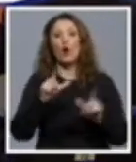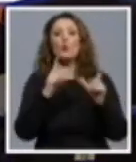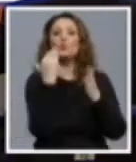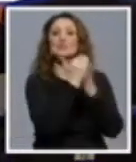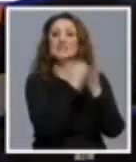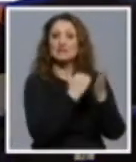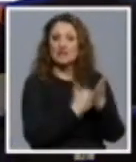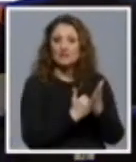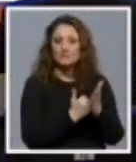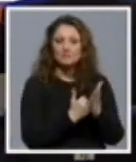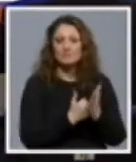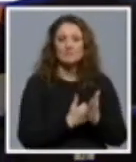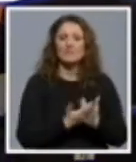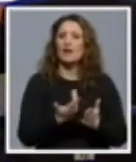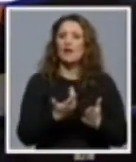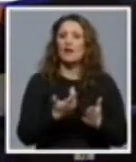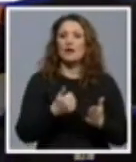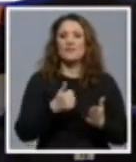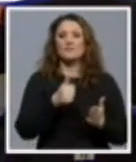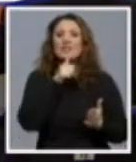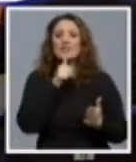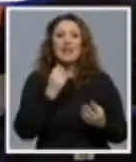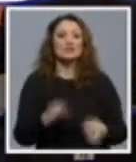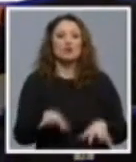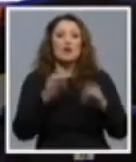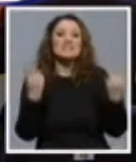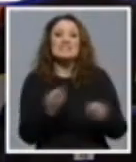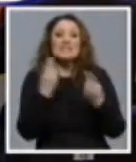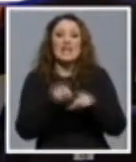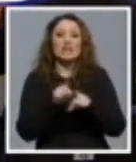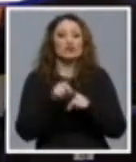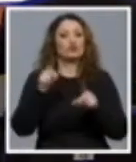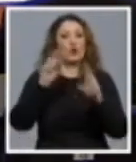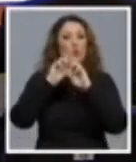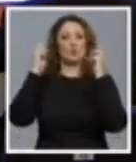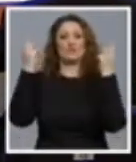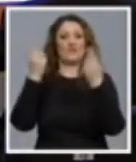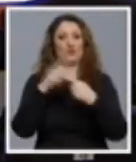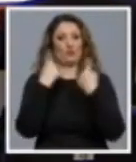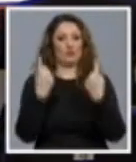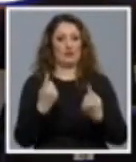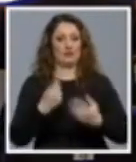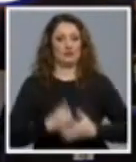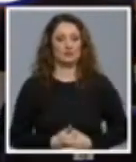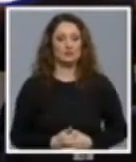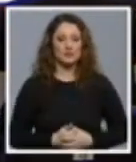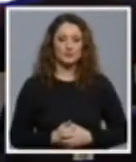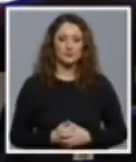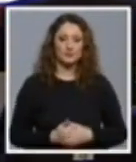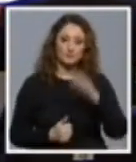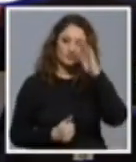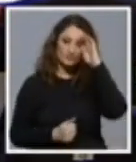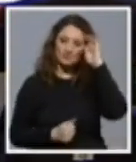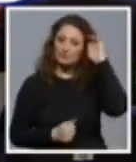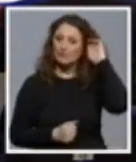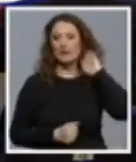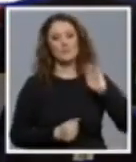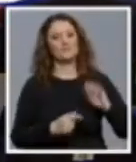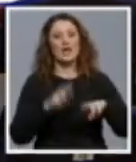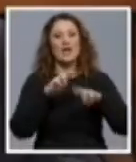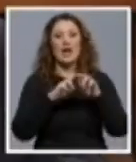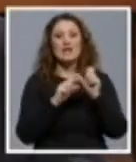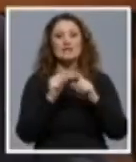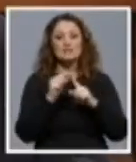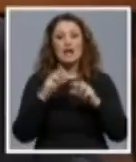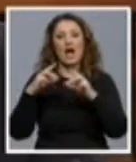svjetske javnosti, jer je teško naći sličan primjer u svijetu. Hvala vam lijepa, na redju je HS5, dr. Ante Starčević, izvolite. Hvala lijepa, pozdrav